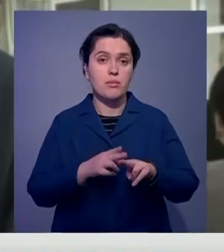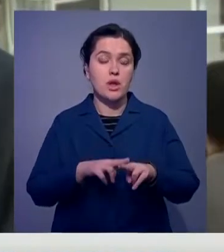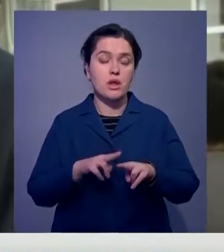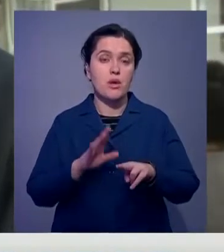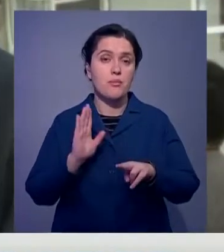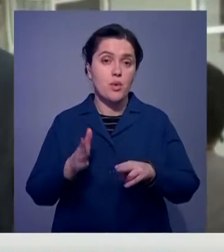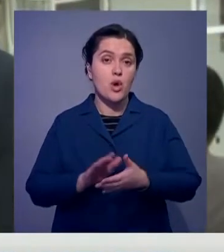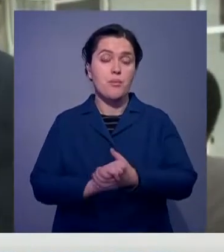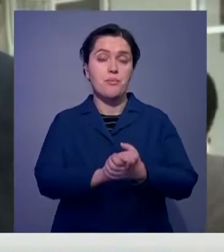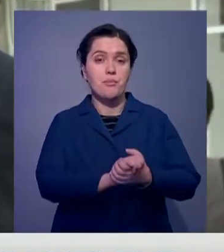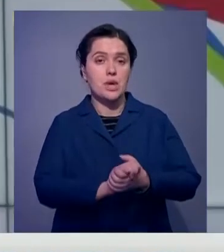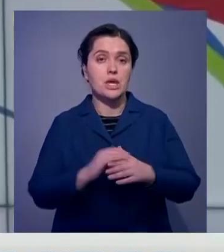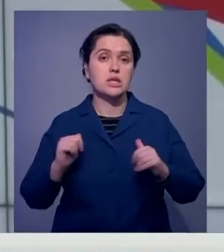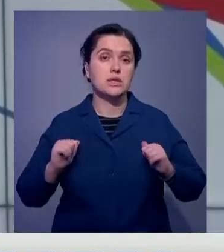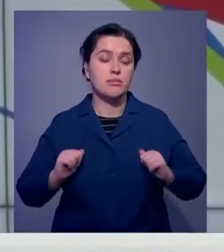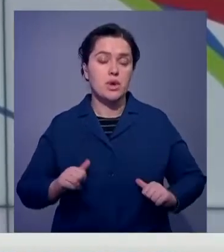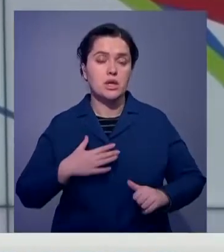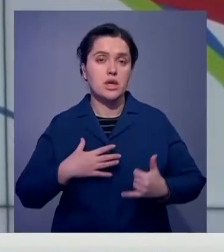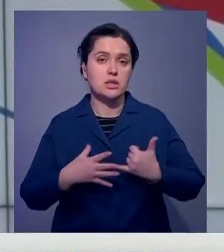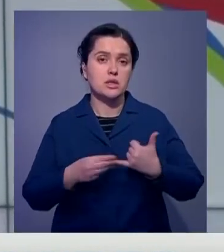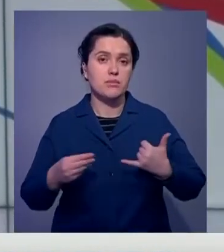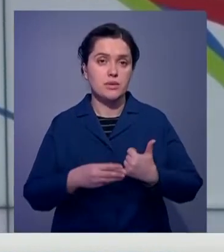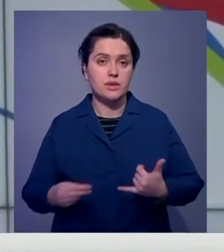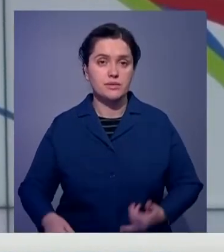и спокойствие на нашей земле.